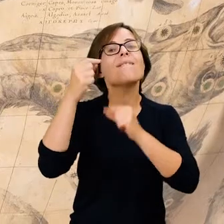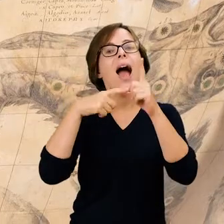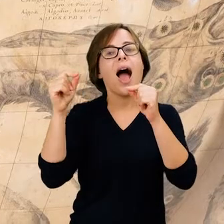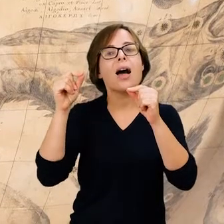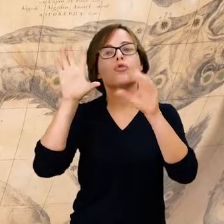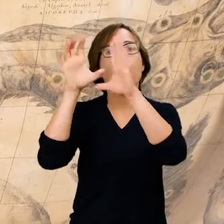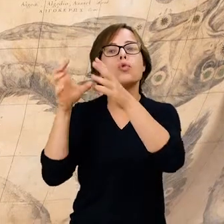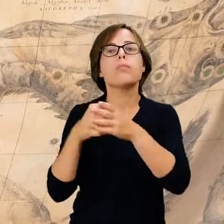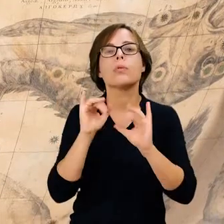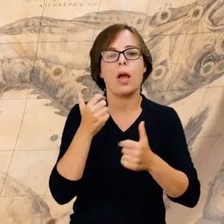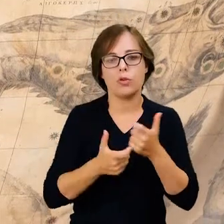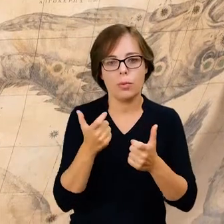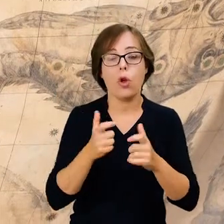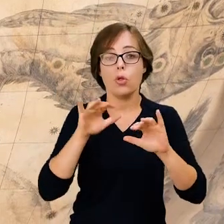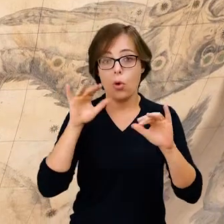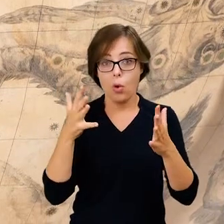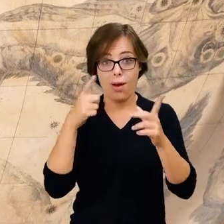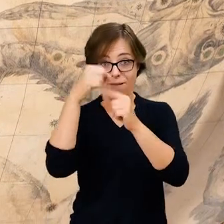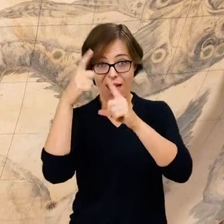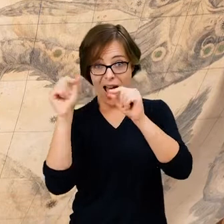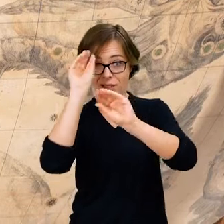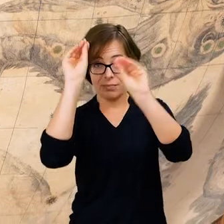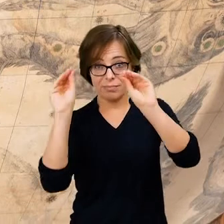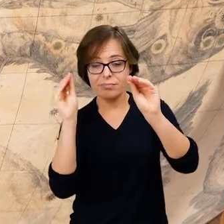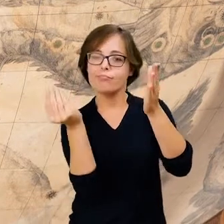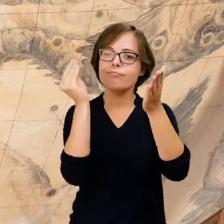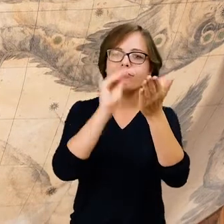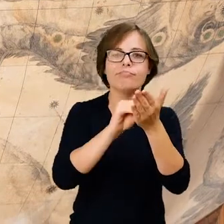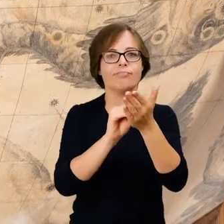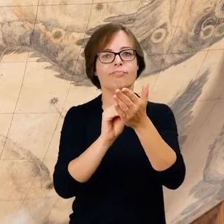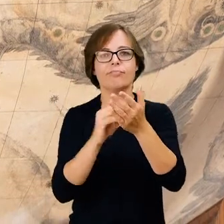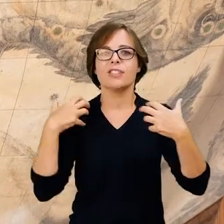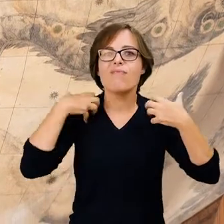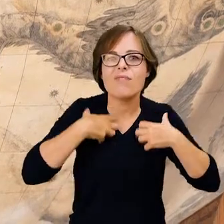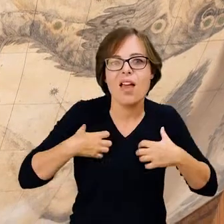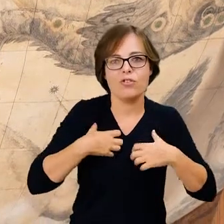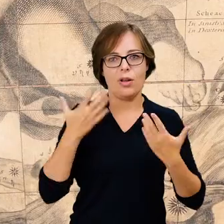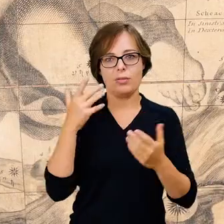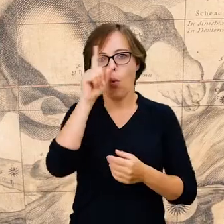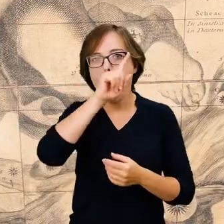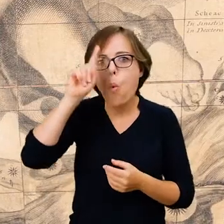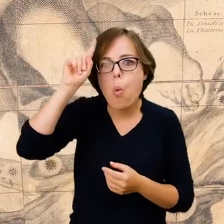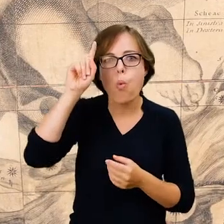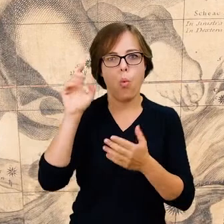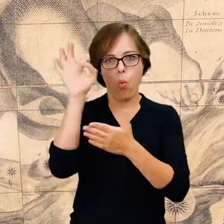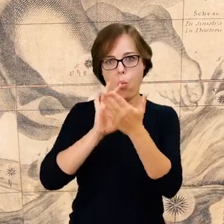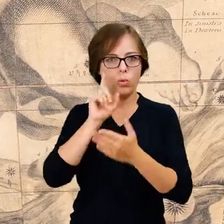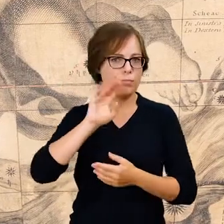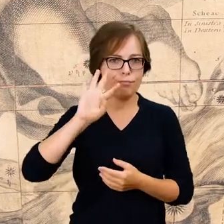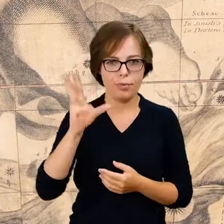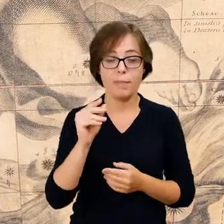mianowicie są one wkomponowane w przepiękne opracowania zwierzęce, ludzkie. I czasami ta